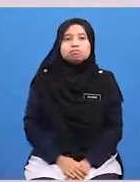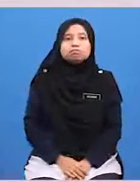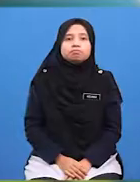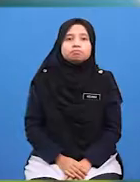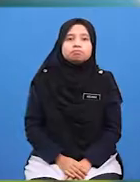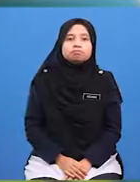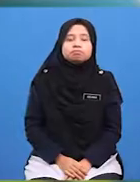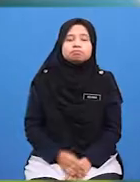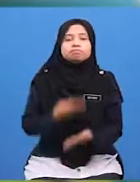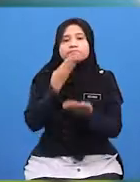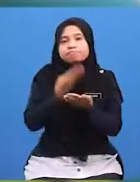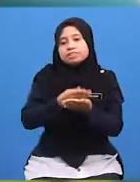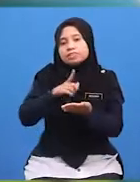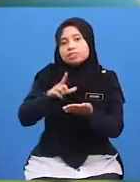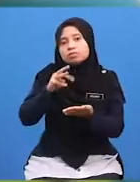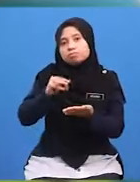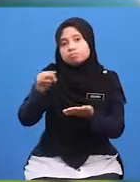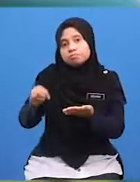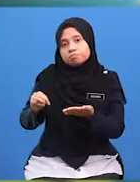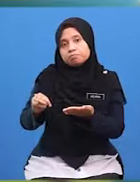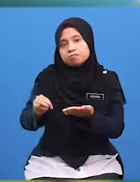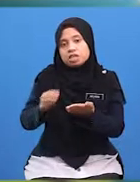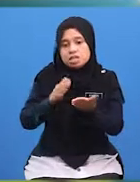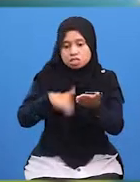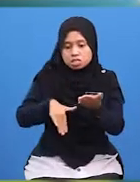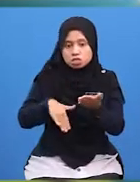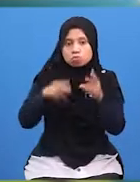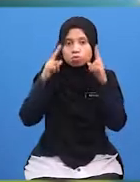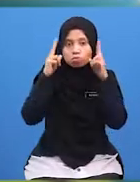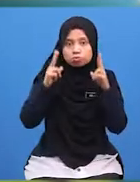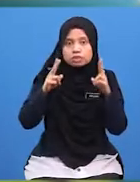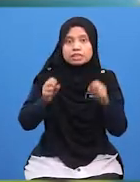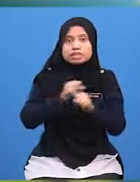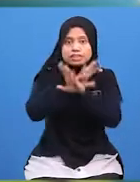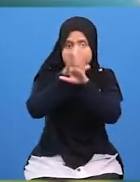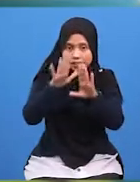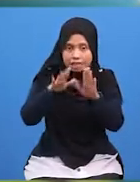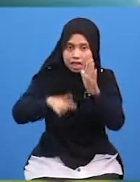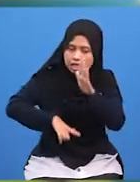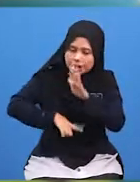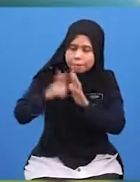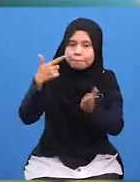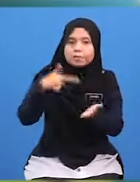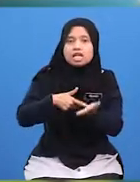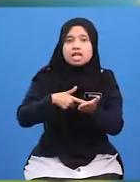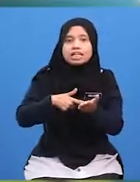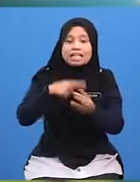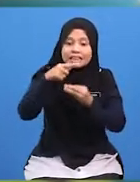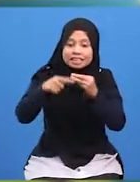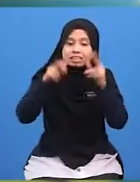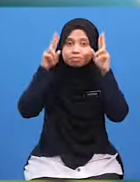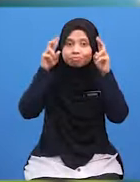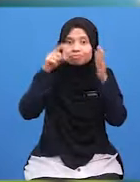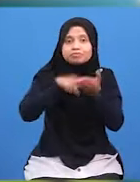Baiklah murid-murid, sebelum Ustazah menerangkan lebih lanjut tentang tajuk ini